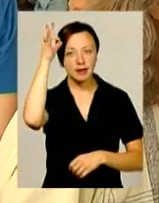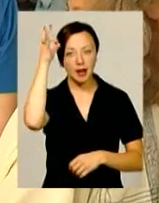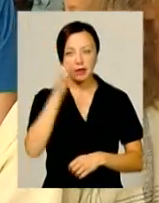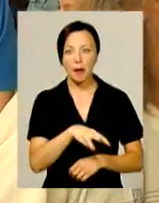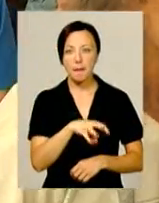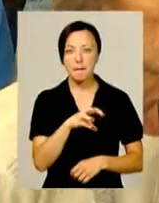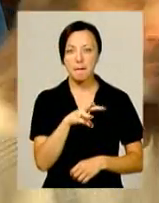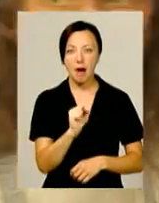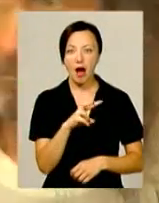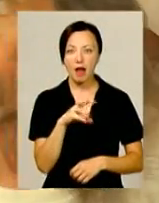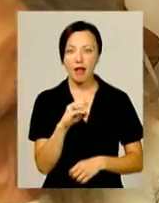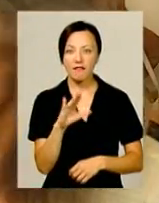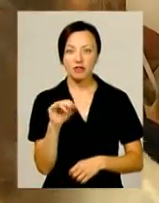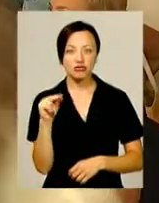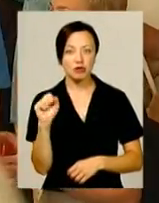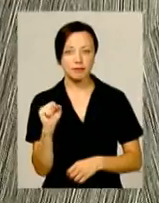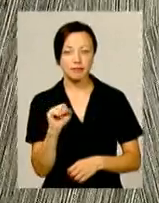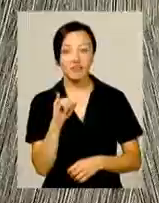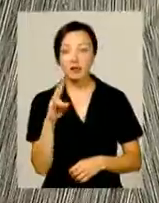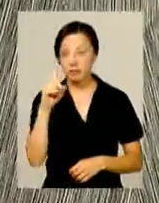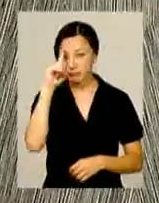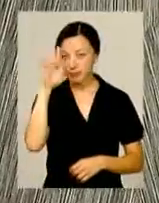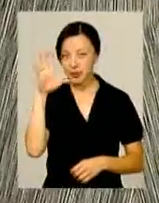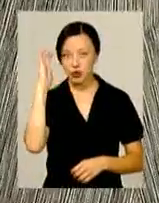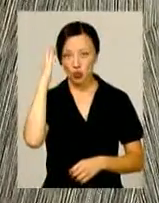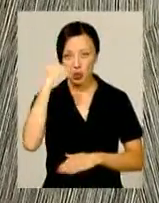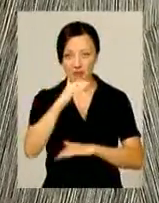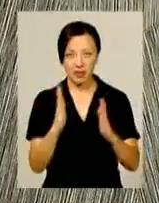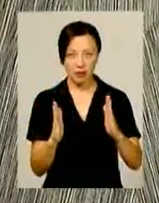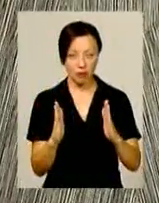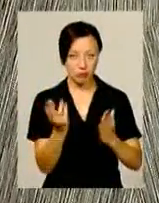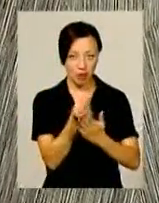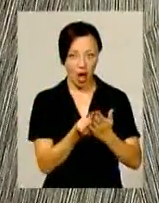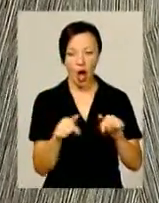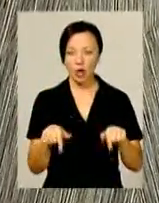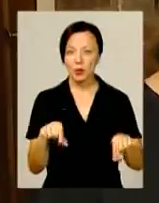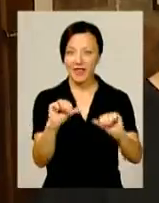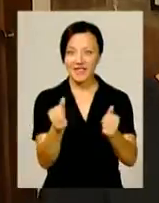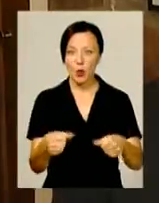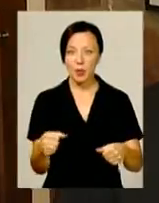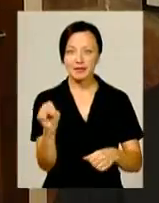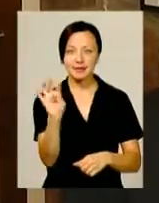Відомий абстракціоніст прославився чорним квадратом, а тут фігури сирі.